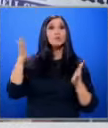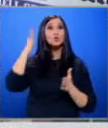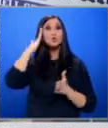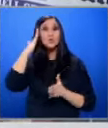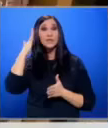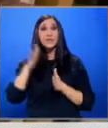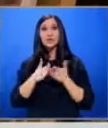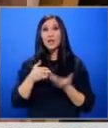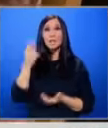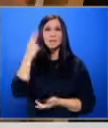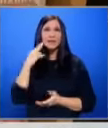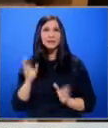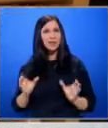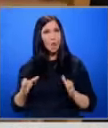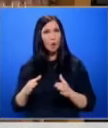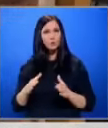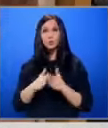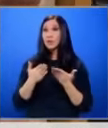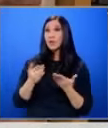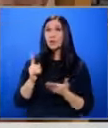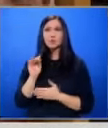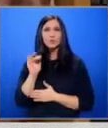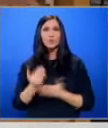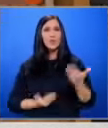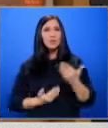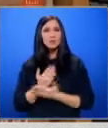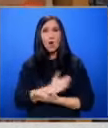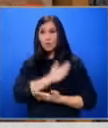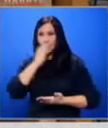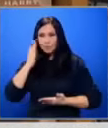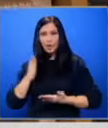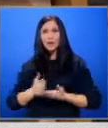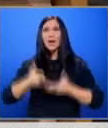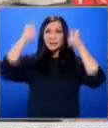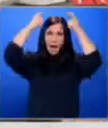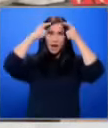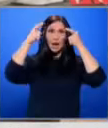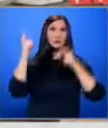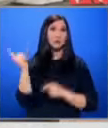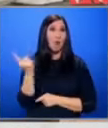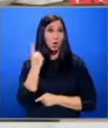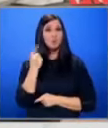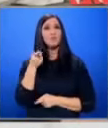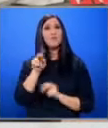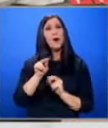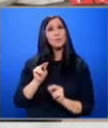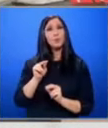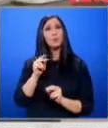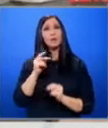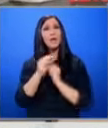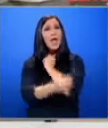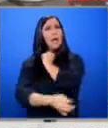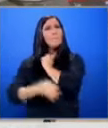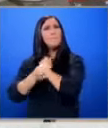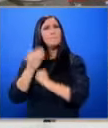от пританската общност. Книгата може да бъде началото на края за кралските особи. Това предупреди и биографът на